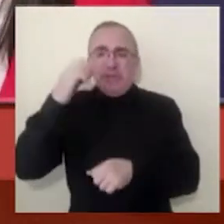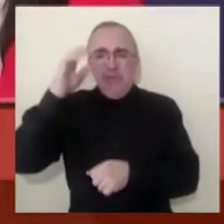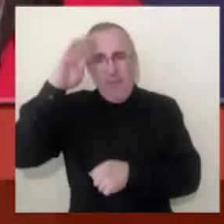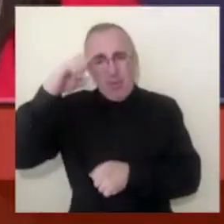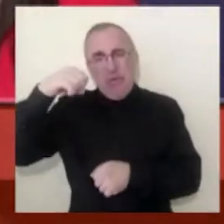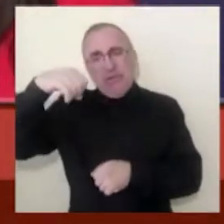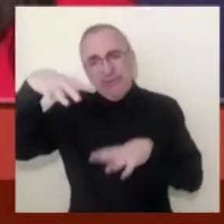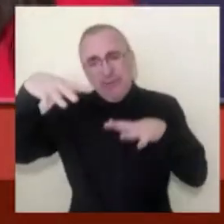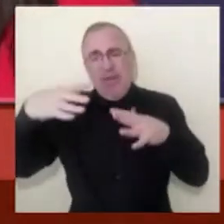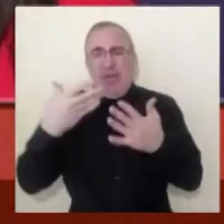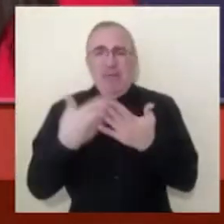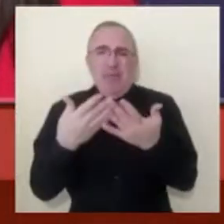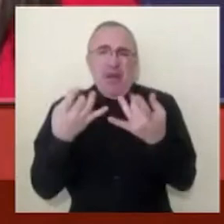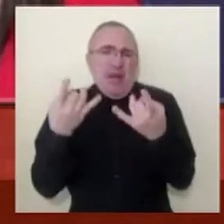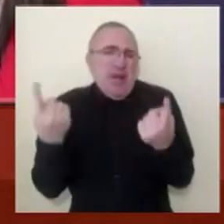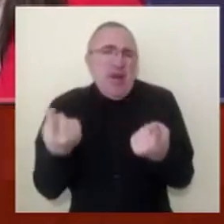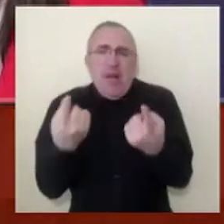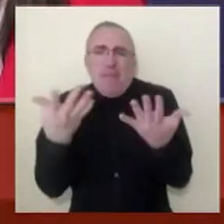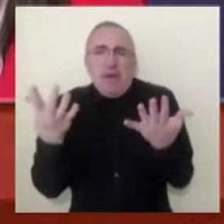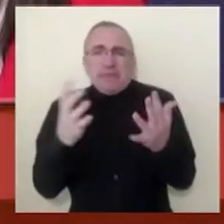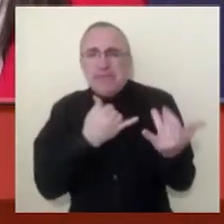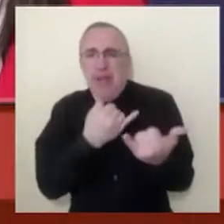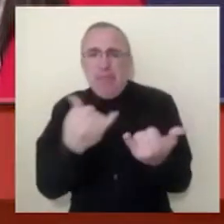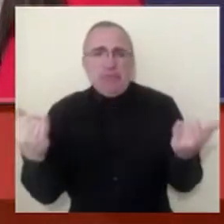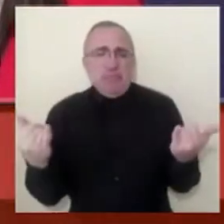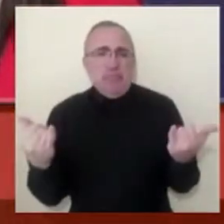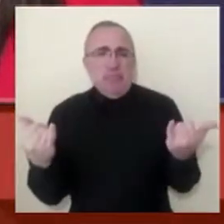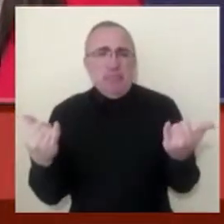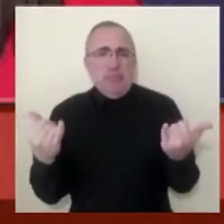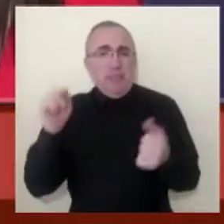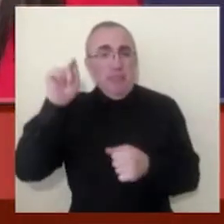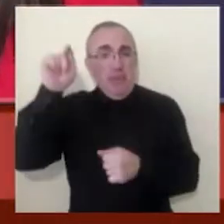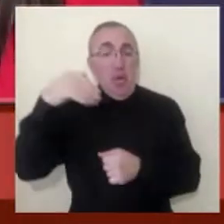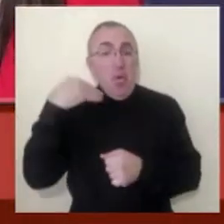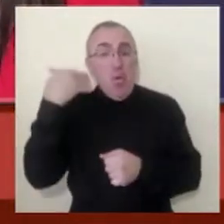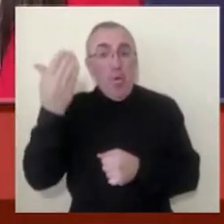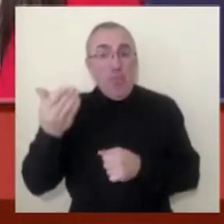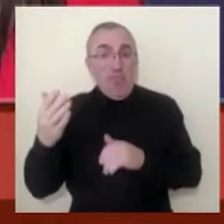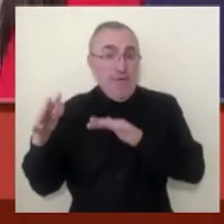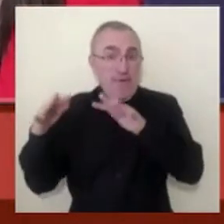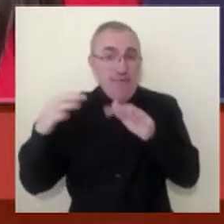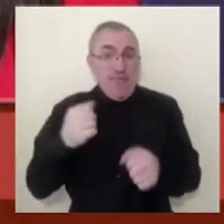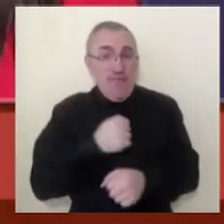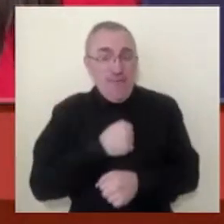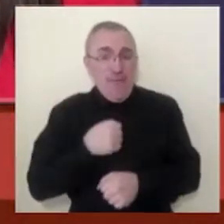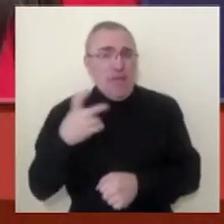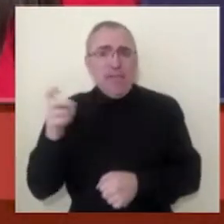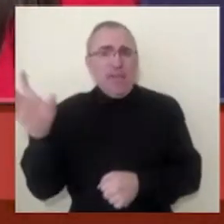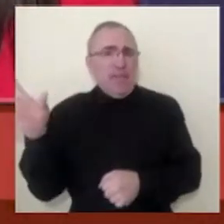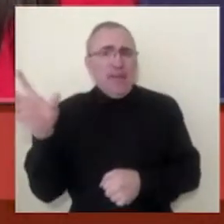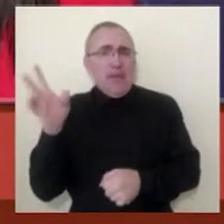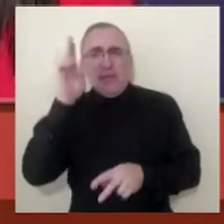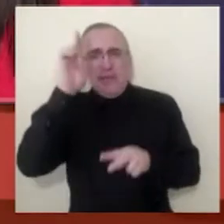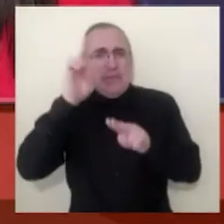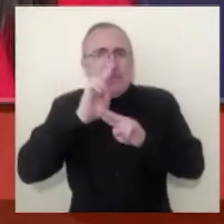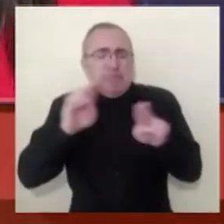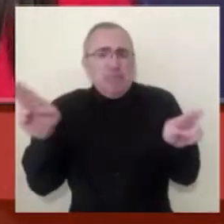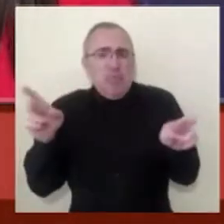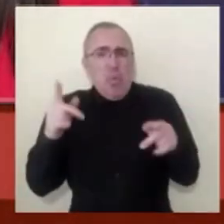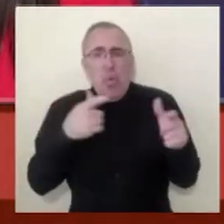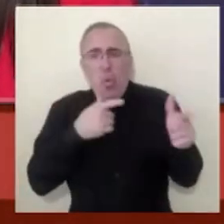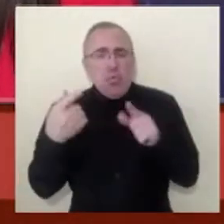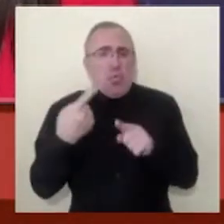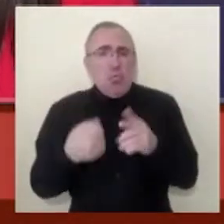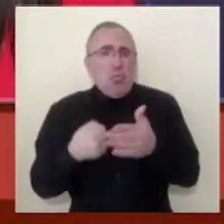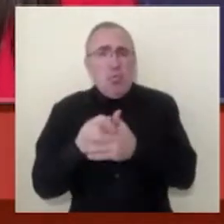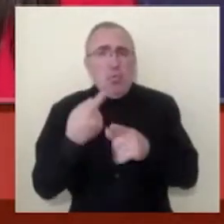без елементарного забезпечення? Ну дивіться, там коли хвиля йшла військова, ясно, що ніхто з нас не був готовий до цього.